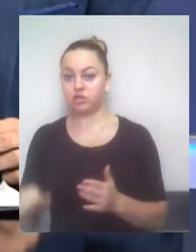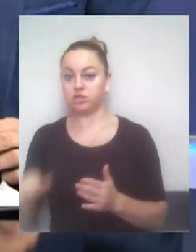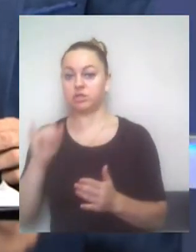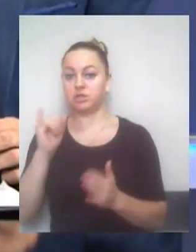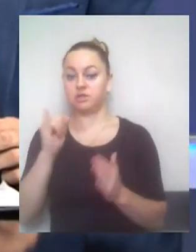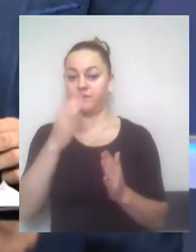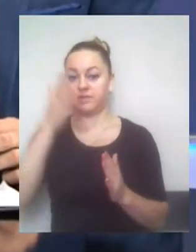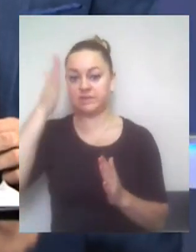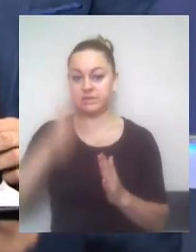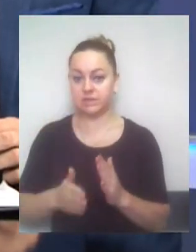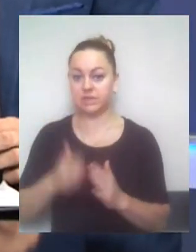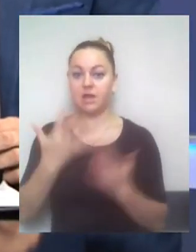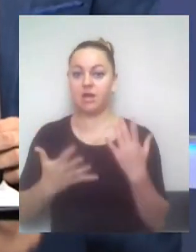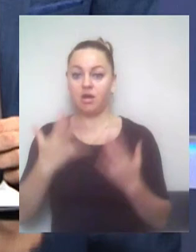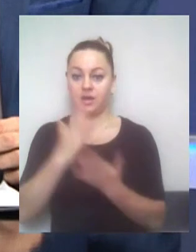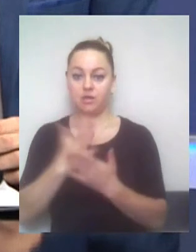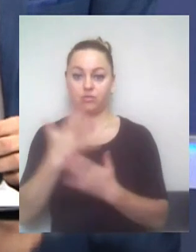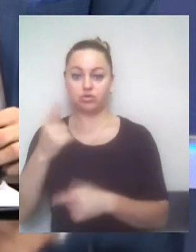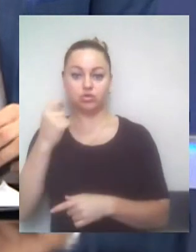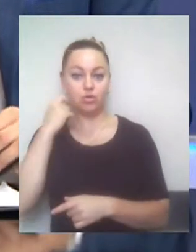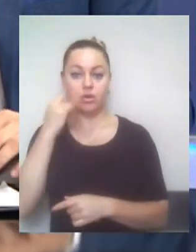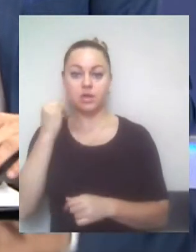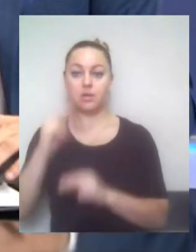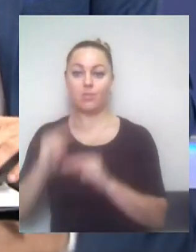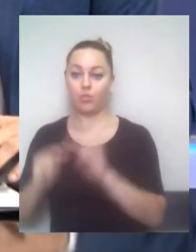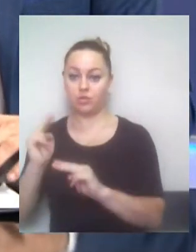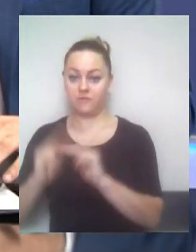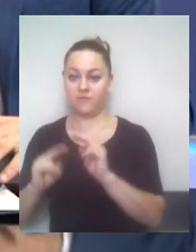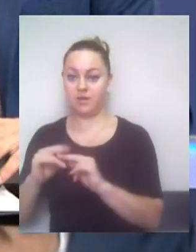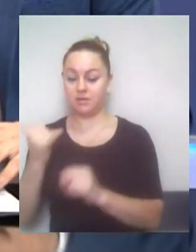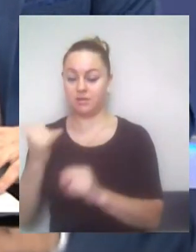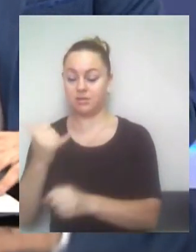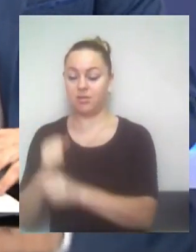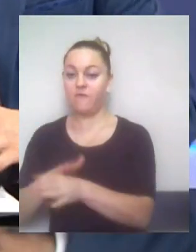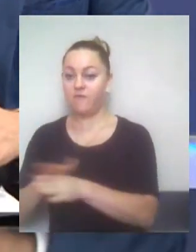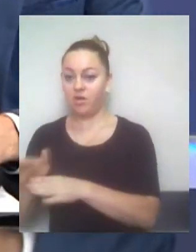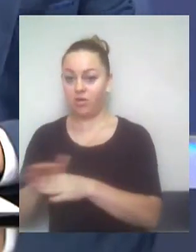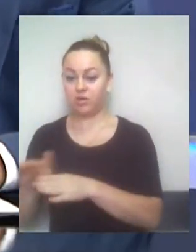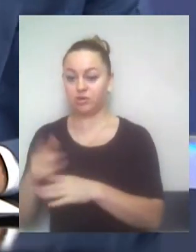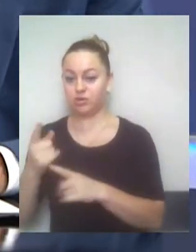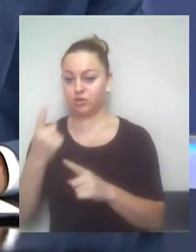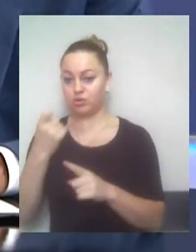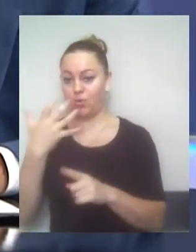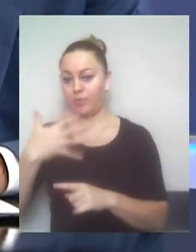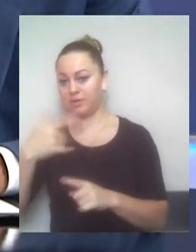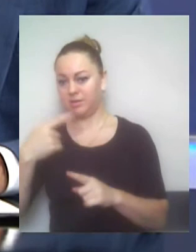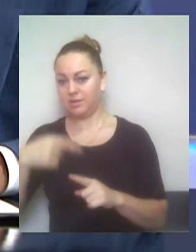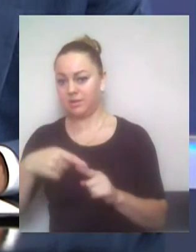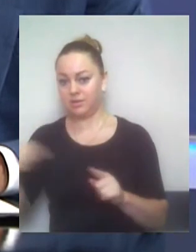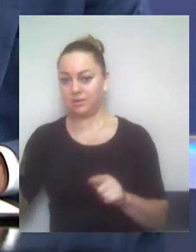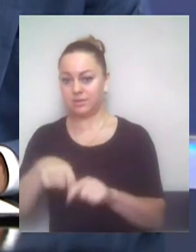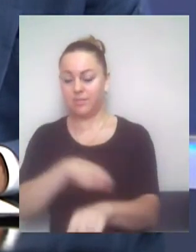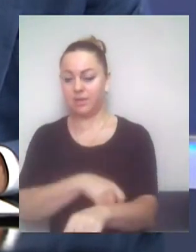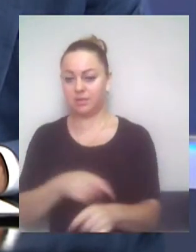100 років, і будівельними роботами, які відбуваються за 50-100 метрів від цієї стіни, не